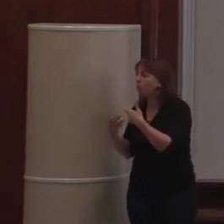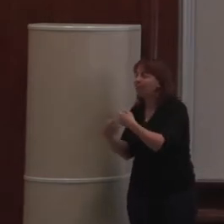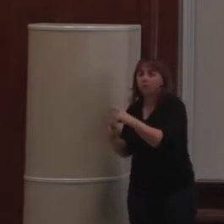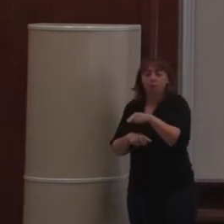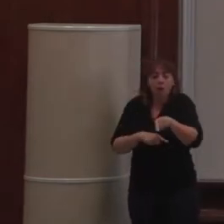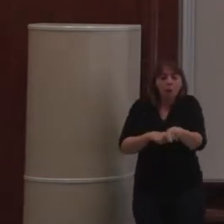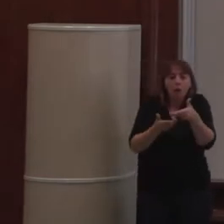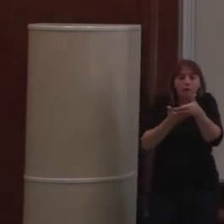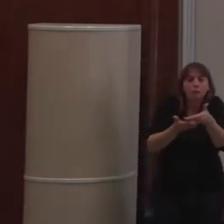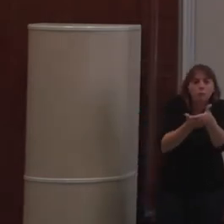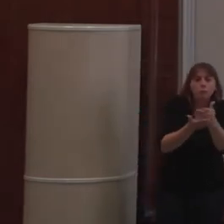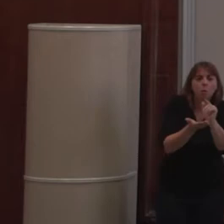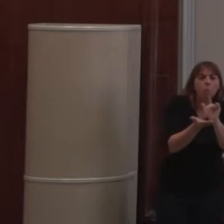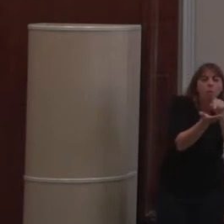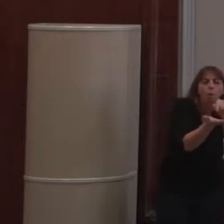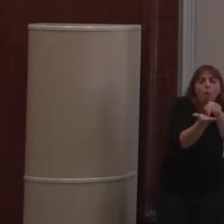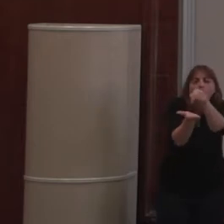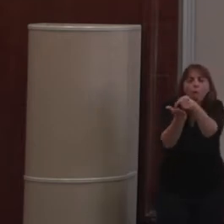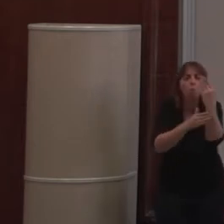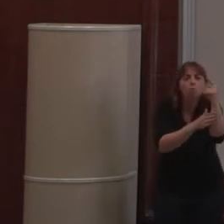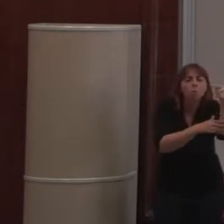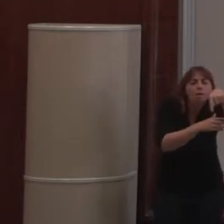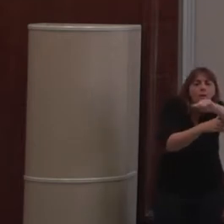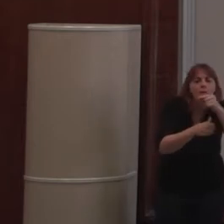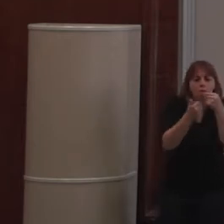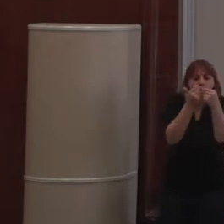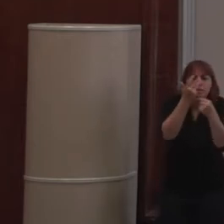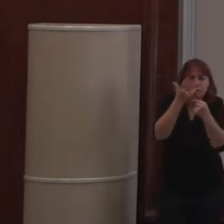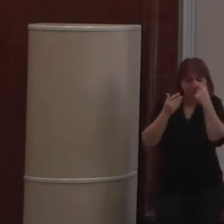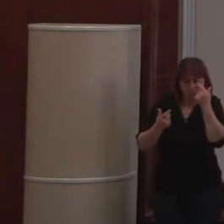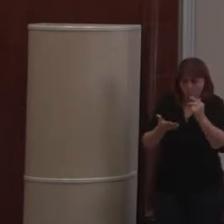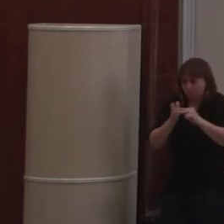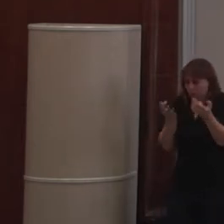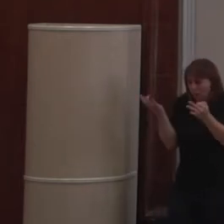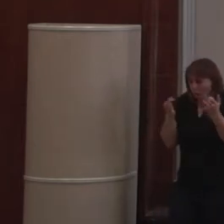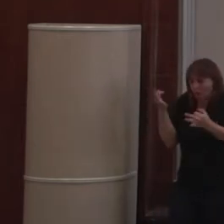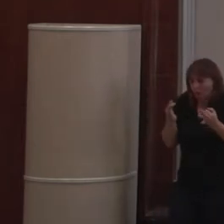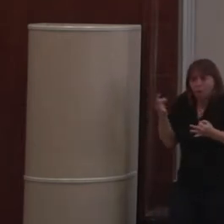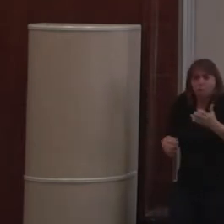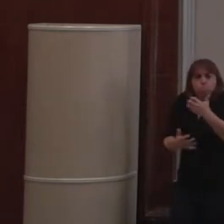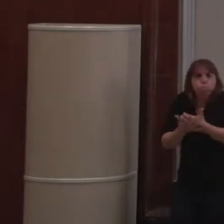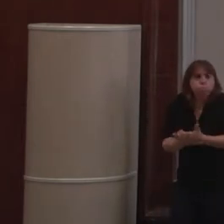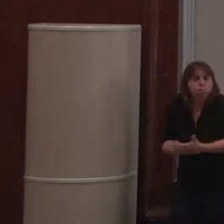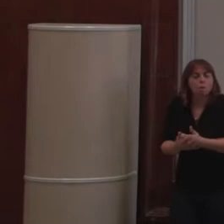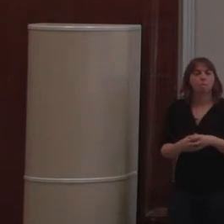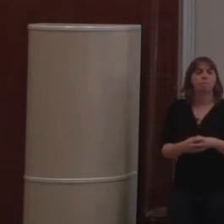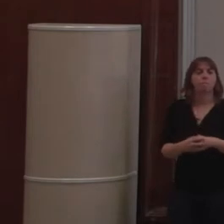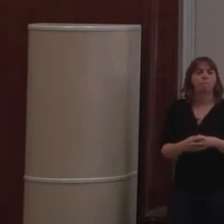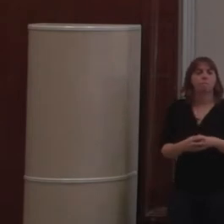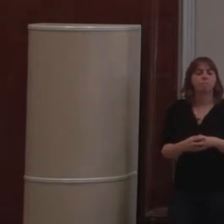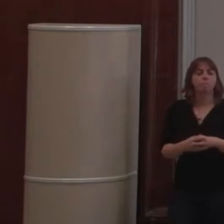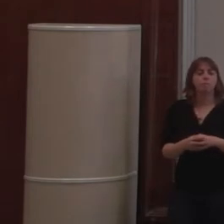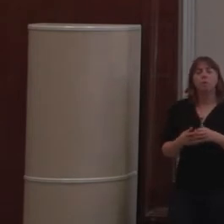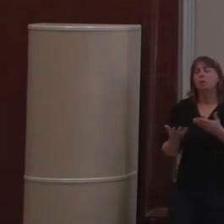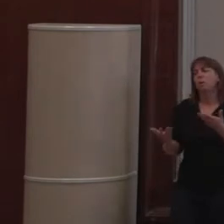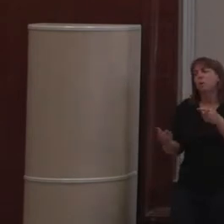sont tellement énormes que la partie technique pour le faire est terrible. En plus, y a un problème, c'est que le CMS, ce n pas